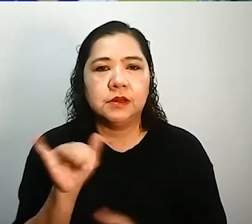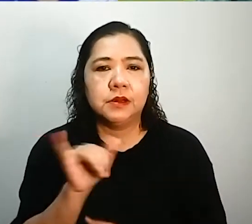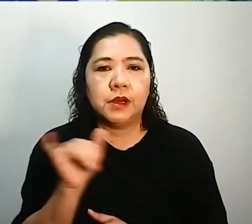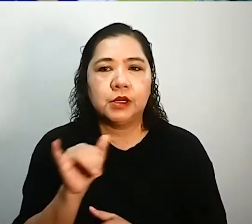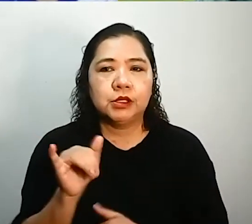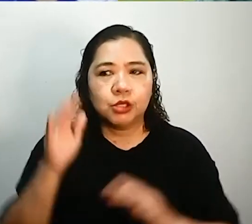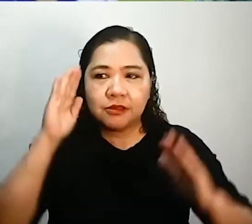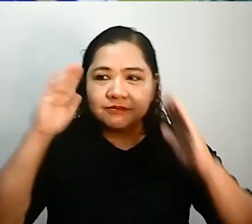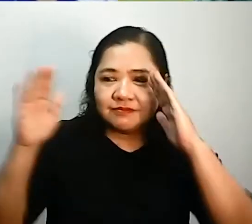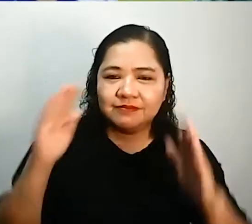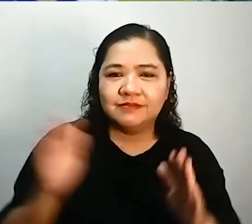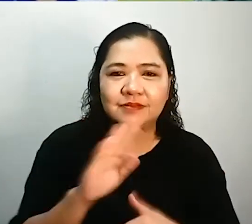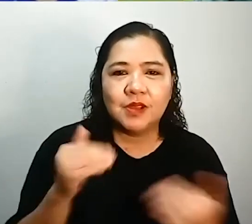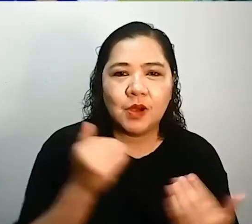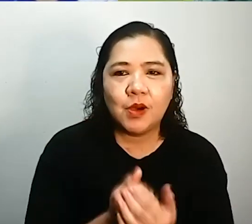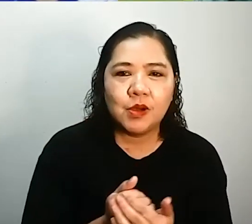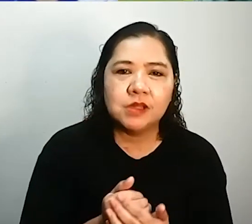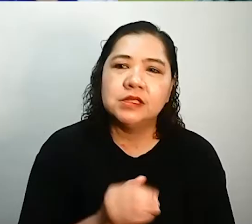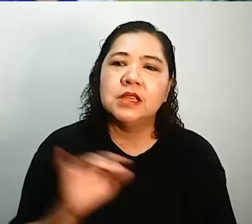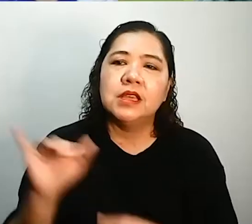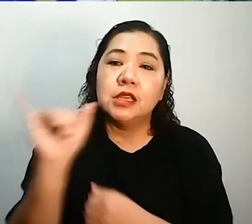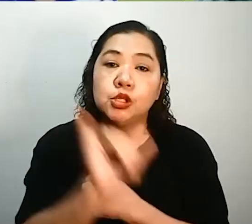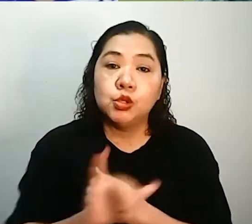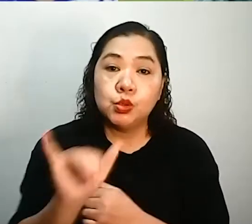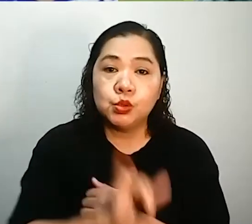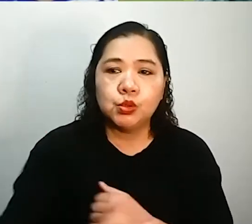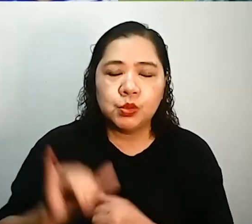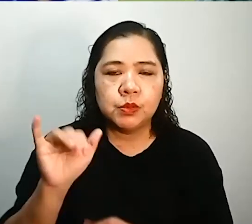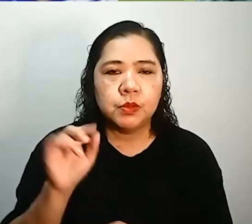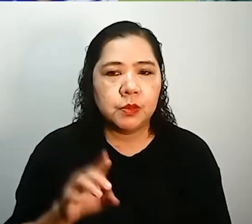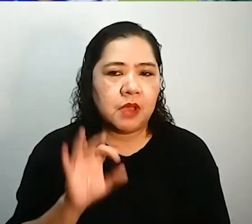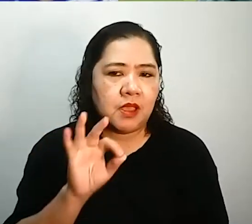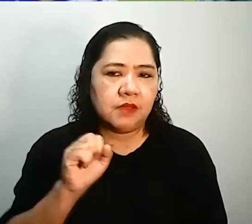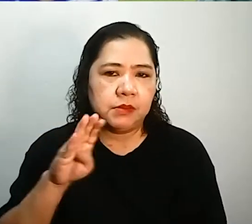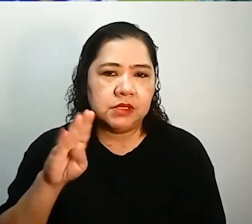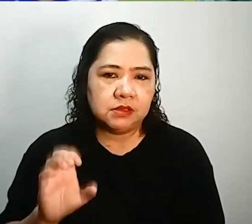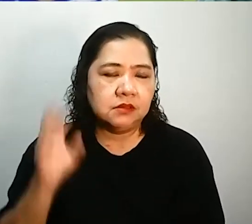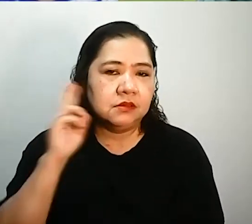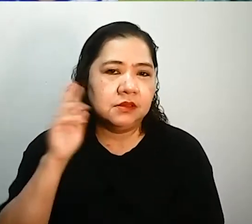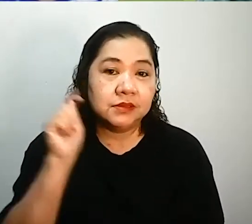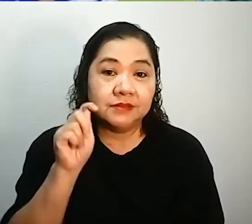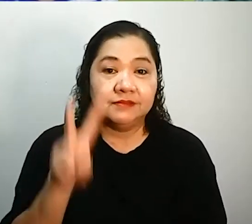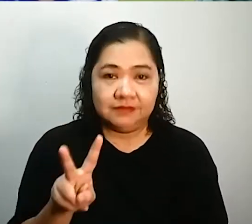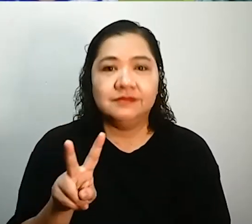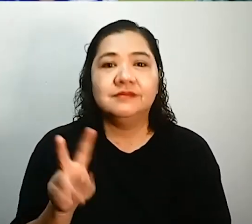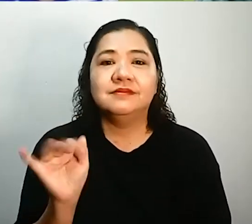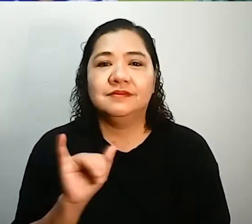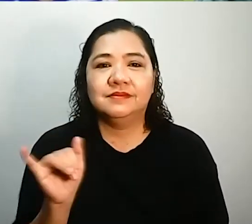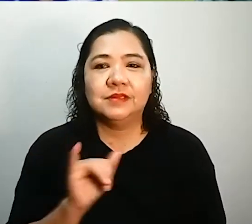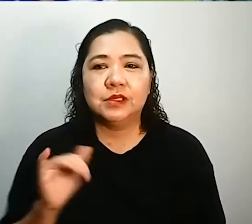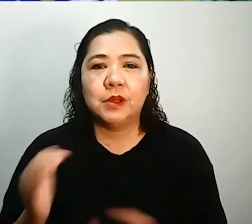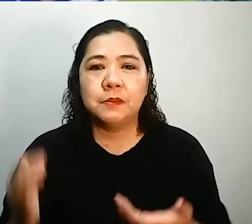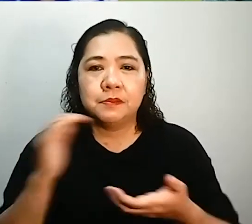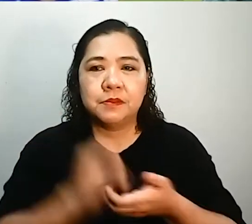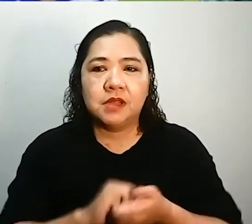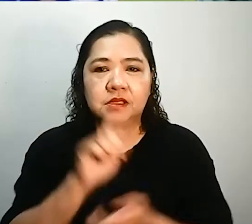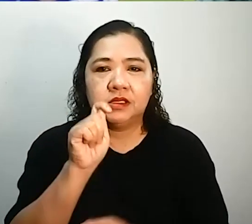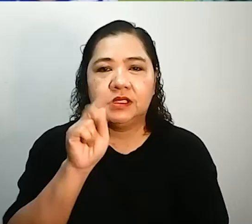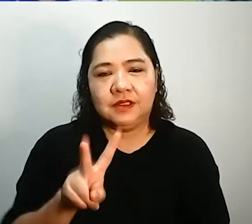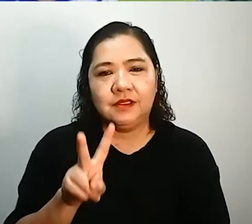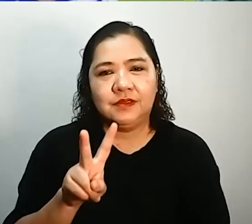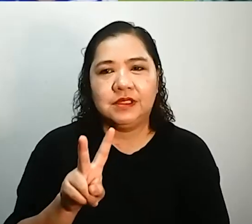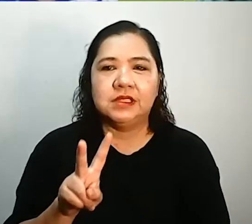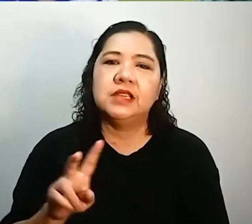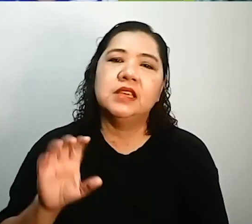YouTube channel ng 702DZAS FEBC Radio TV at sa ating partner television channel.